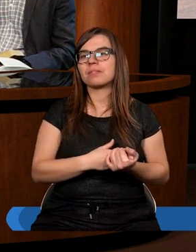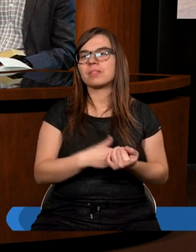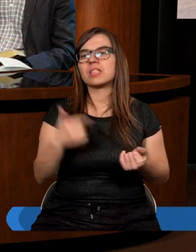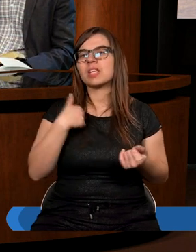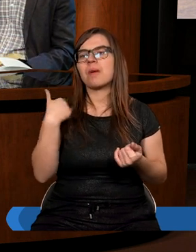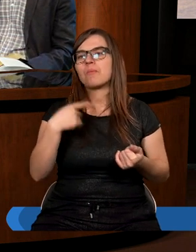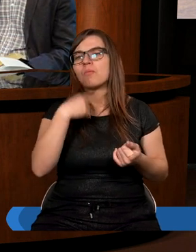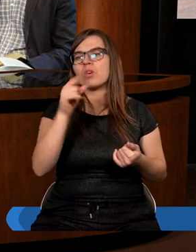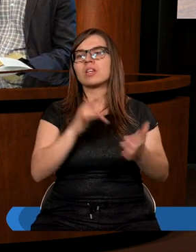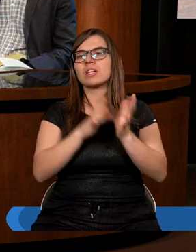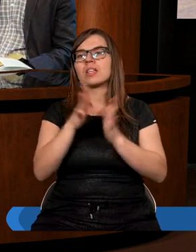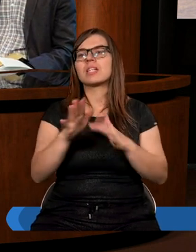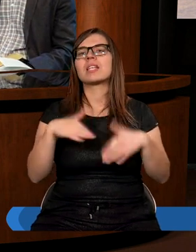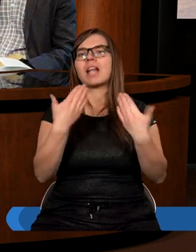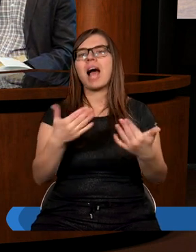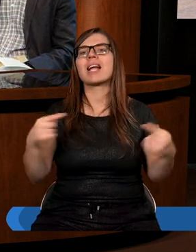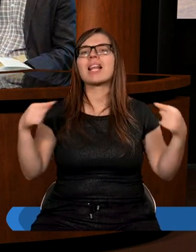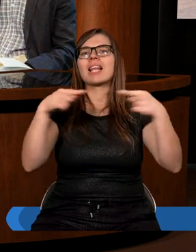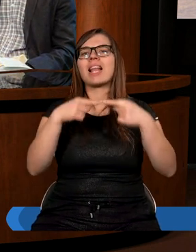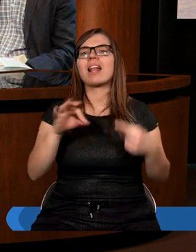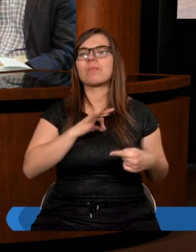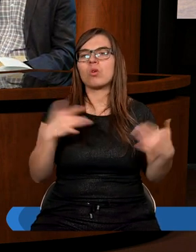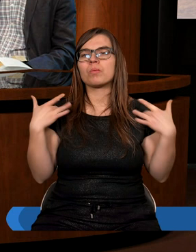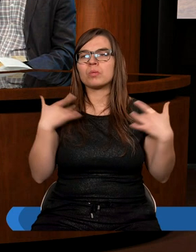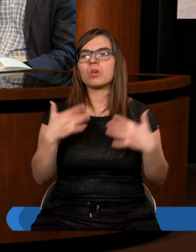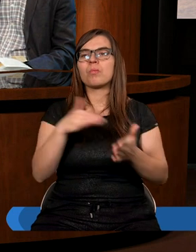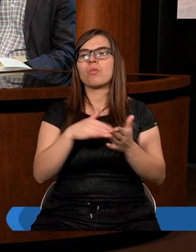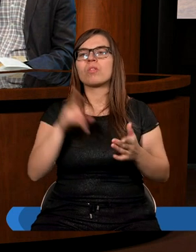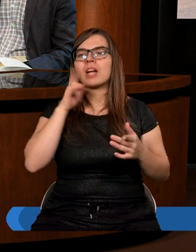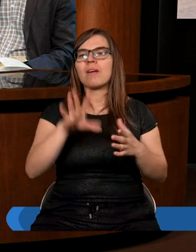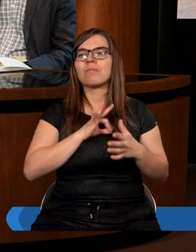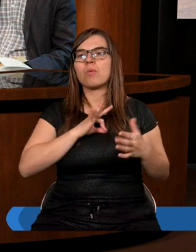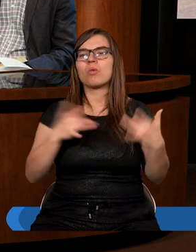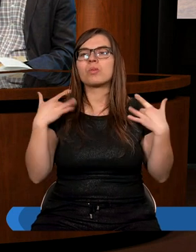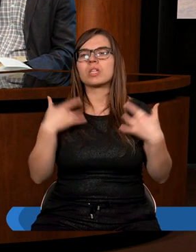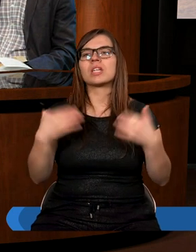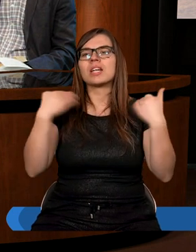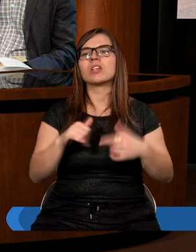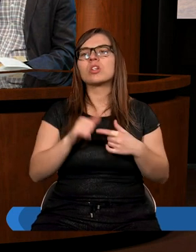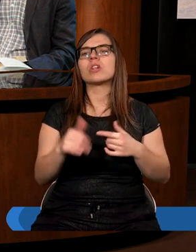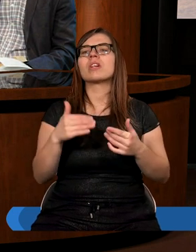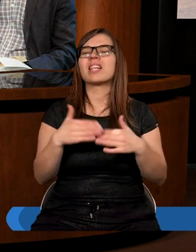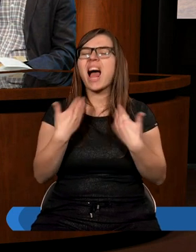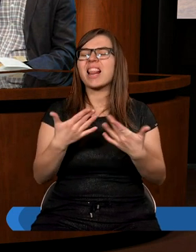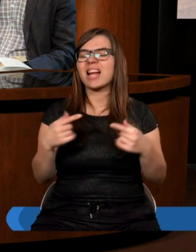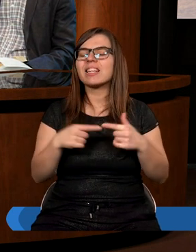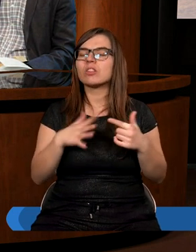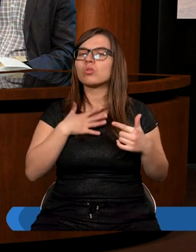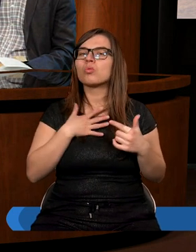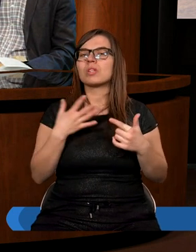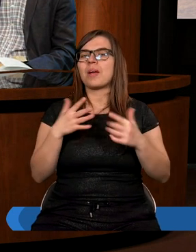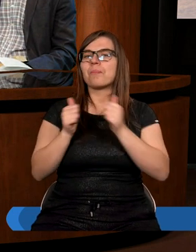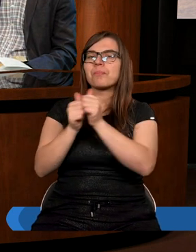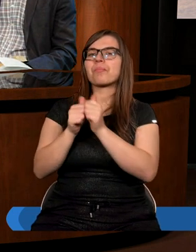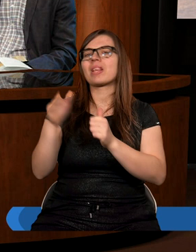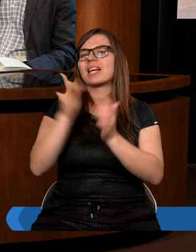Ja bym powiedział, że Chrystus nadaje sens mojemu życiu. Od kiedy tak naprawdę się nawróciłem, zacząłem z Nim chodzić, to ciężko mi sobie wyobrazić życie bez